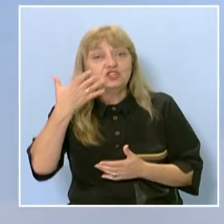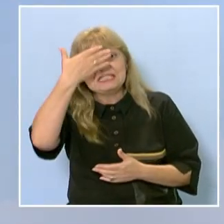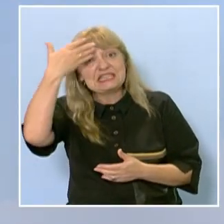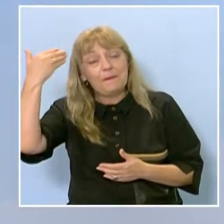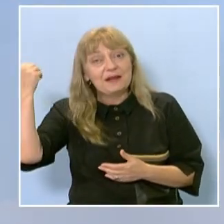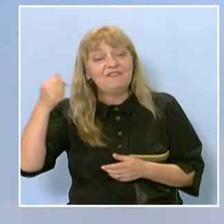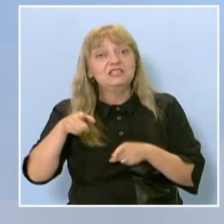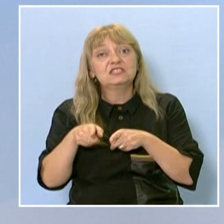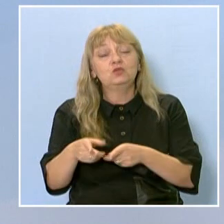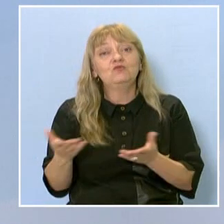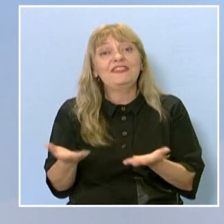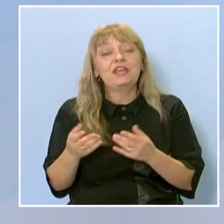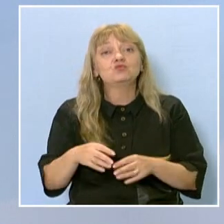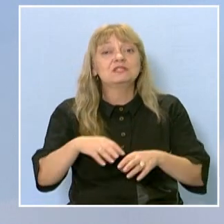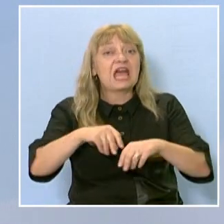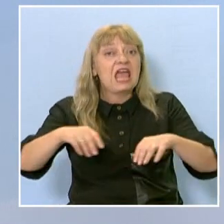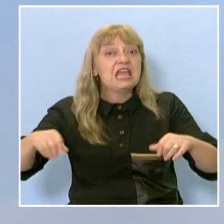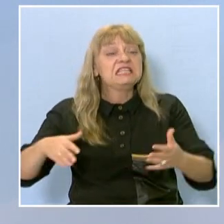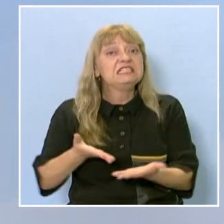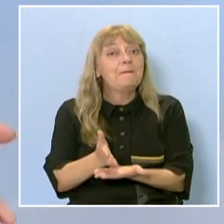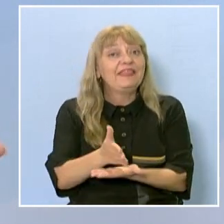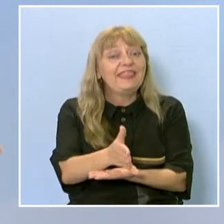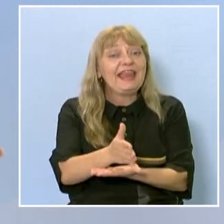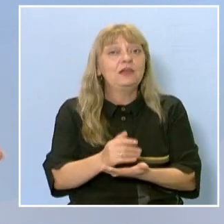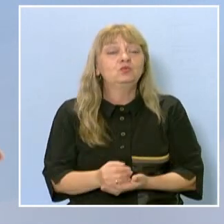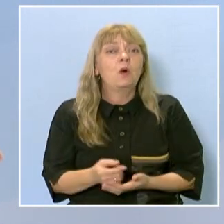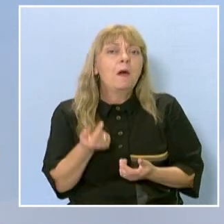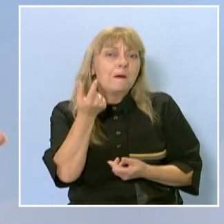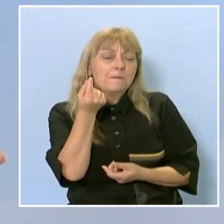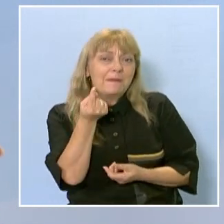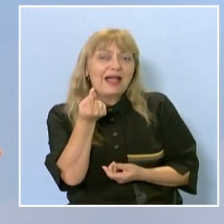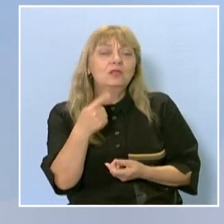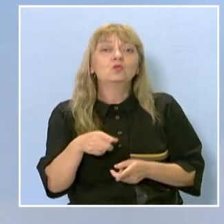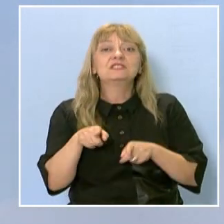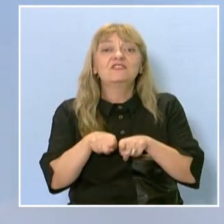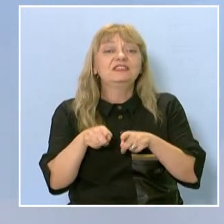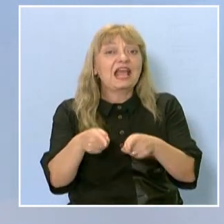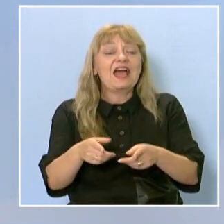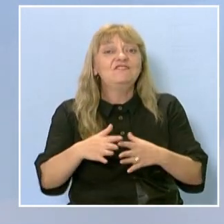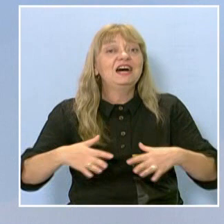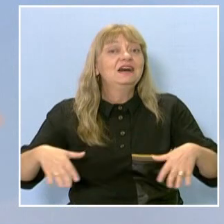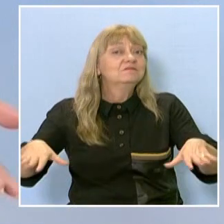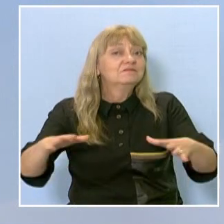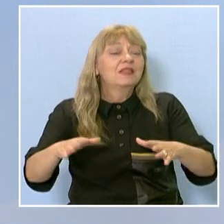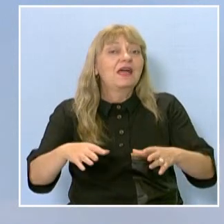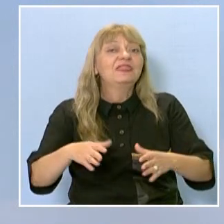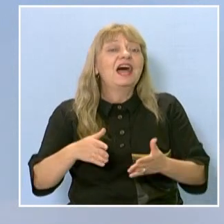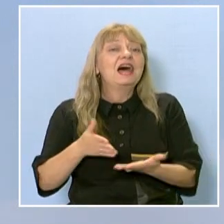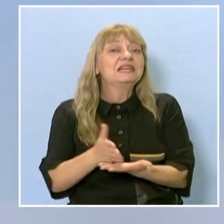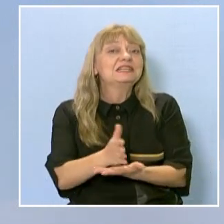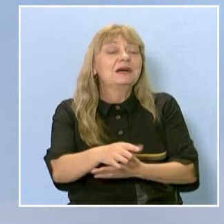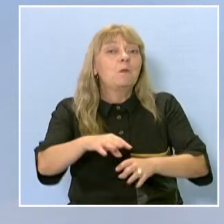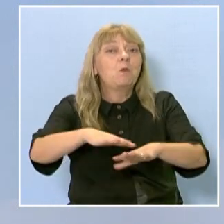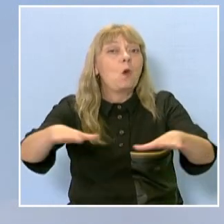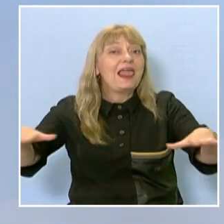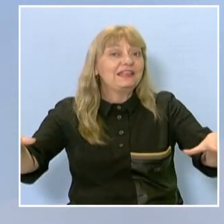за това нещо, за земеделието. Много рядко са в такава среда на полето. в повечето случаи всеки се